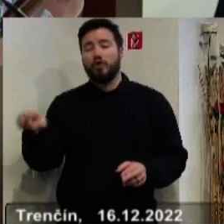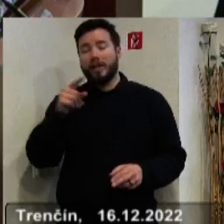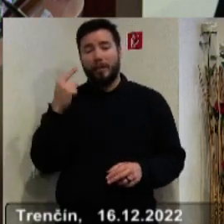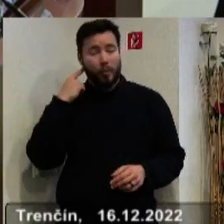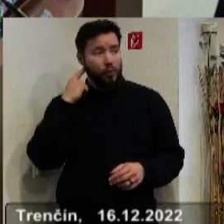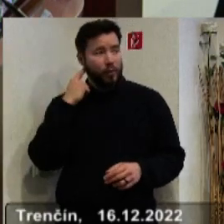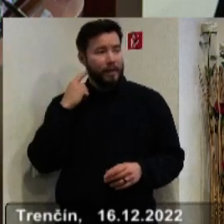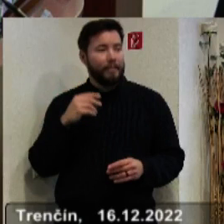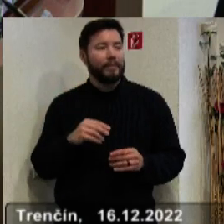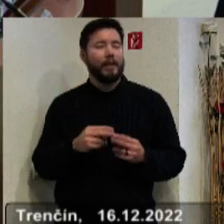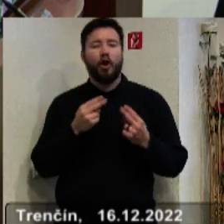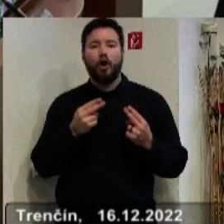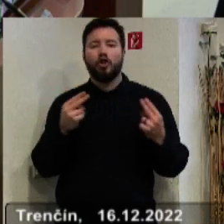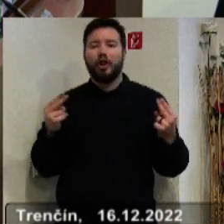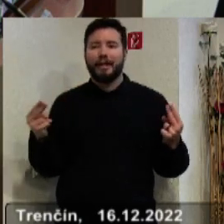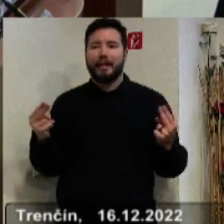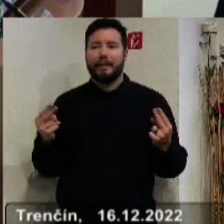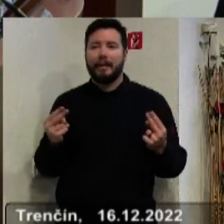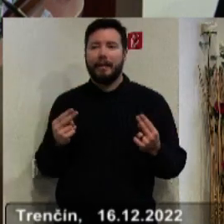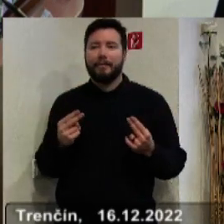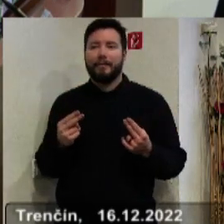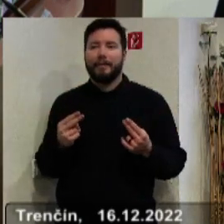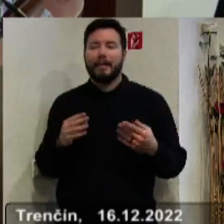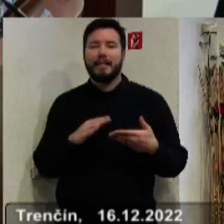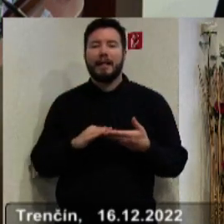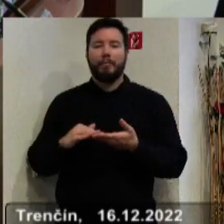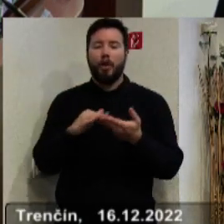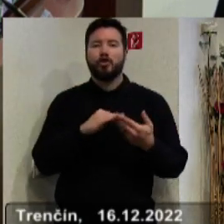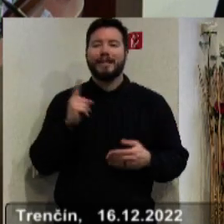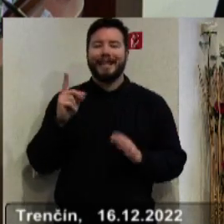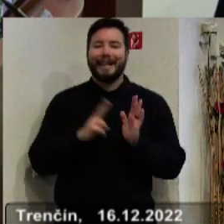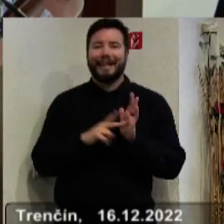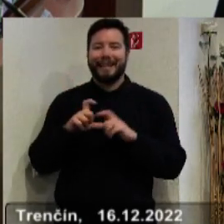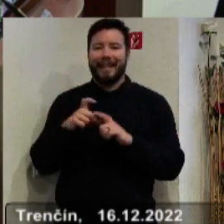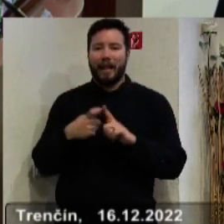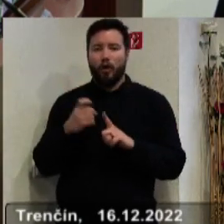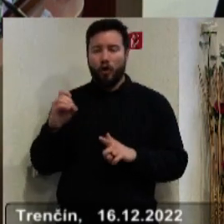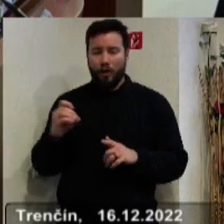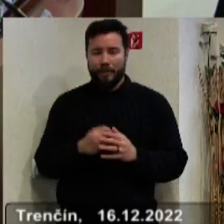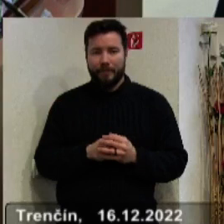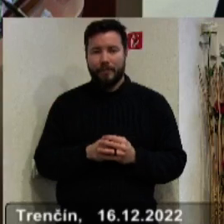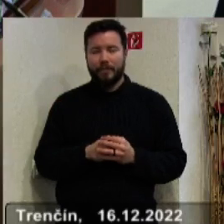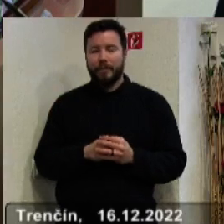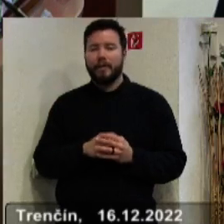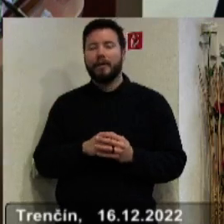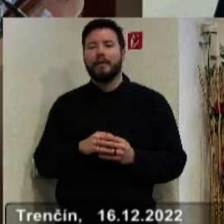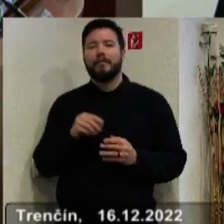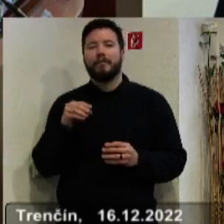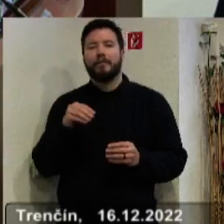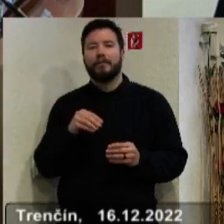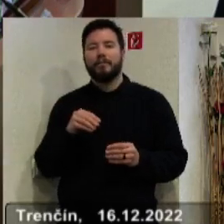hodnotenie spoločnosti INECO, ktoré hodnotilo spokojnosť